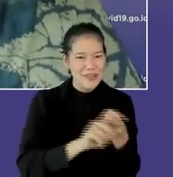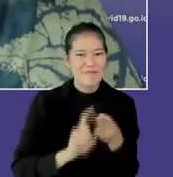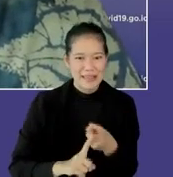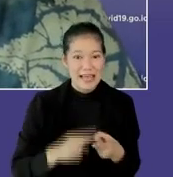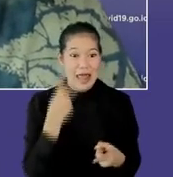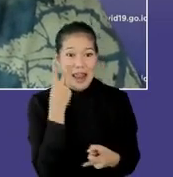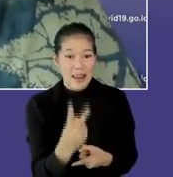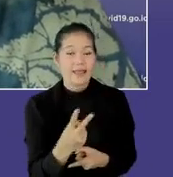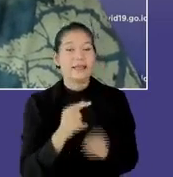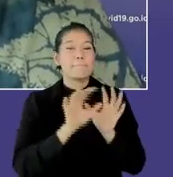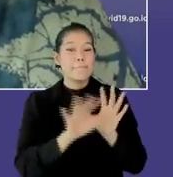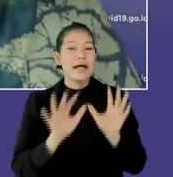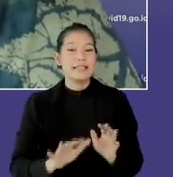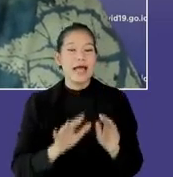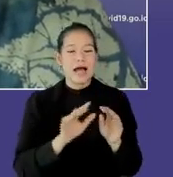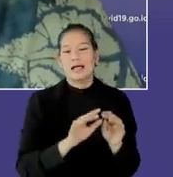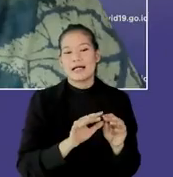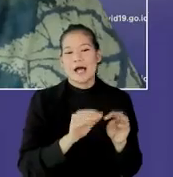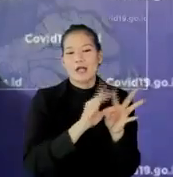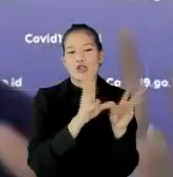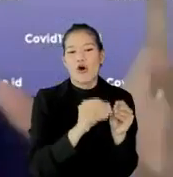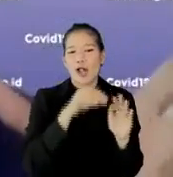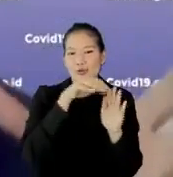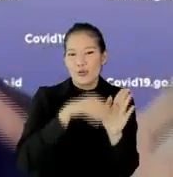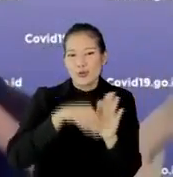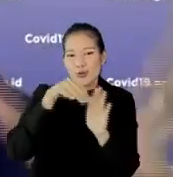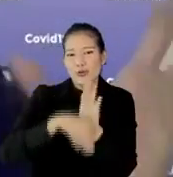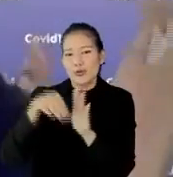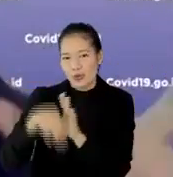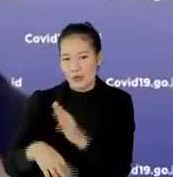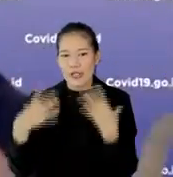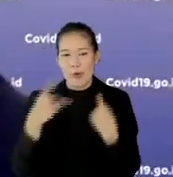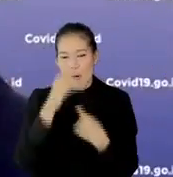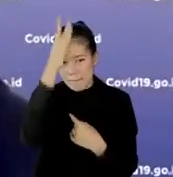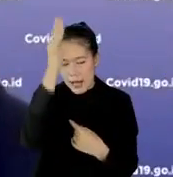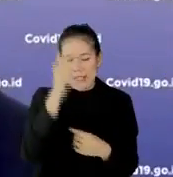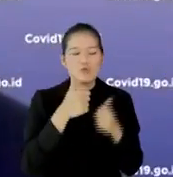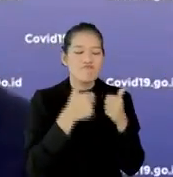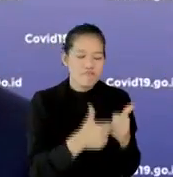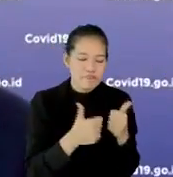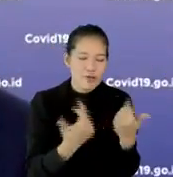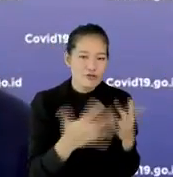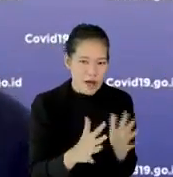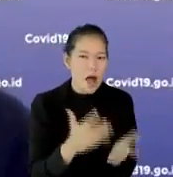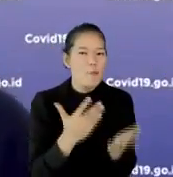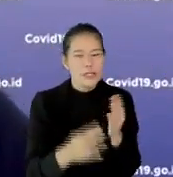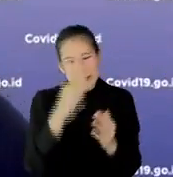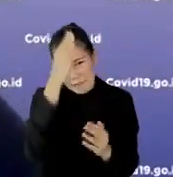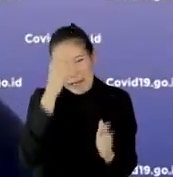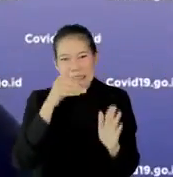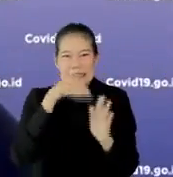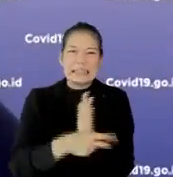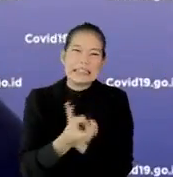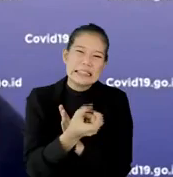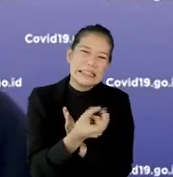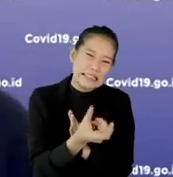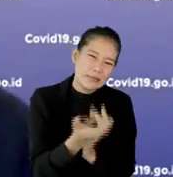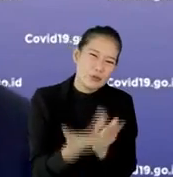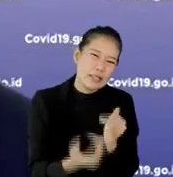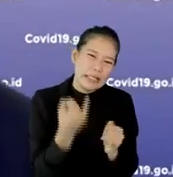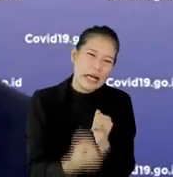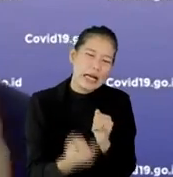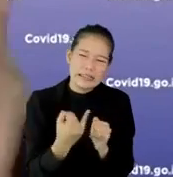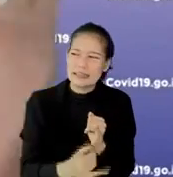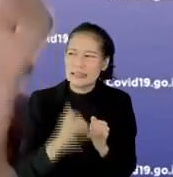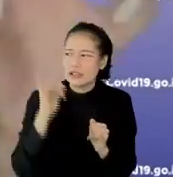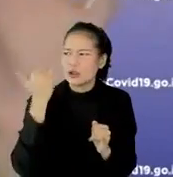kalian, kita bisa lihat, ada banyak angka yang turun, jadi Jawa-Bali itu, udah bagus sekali, walaupun Bali baru masih, di paling ekor barangkali ya,